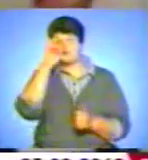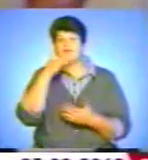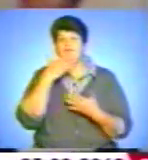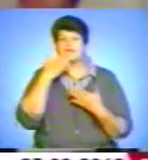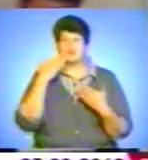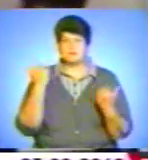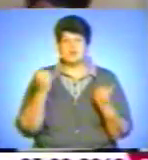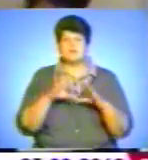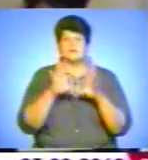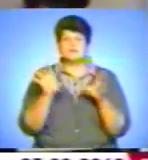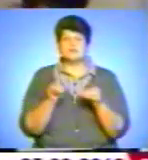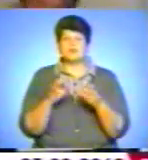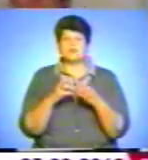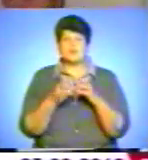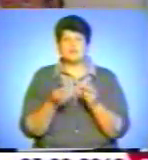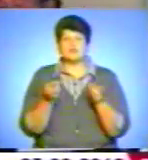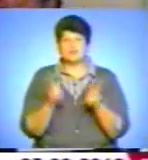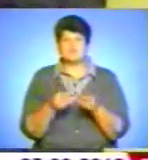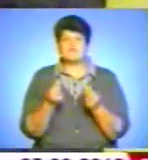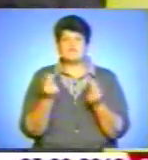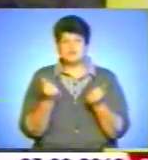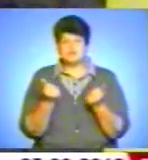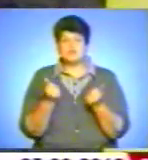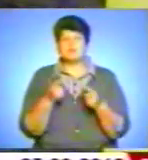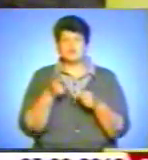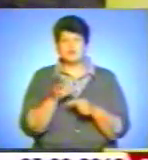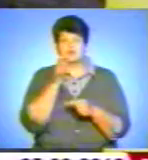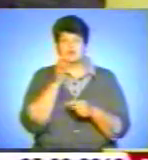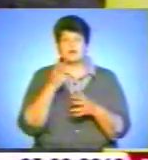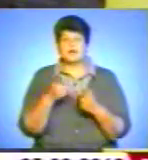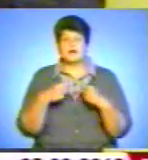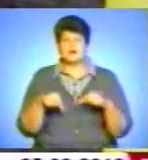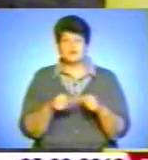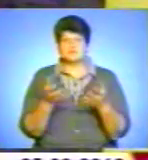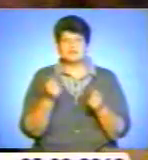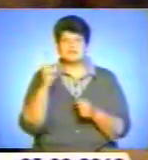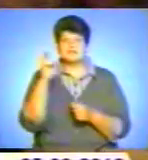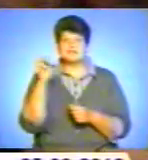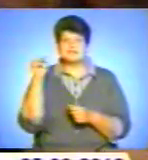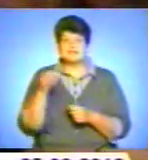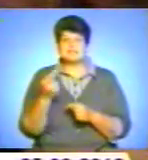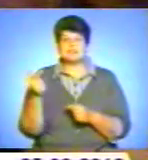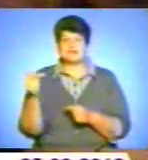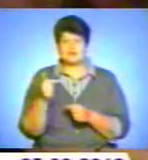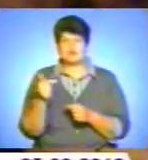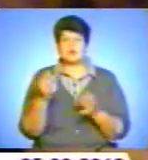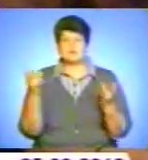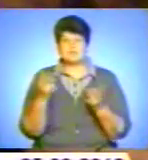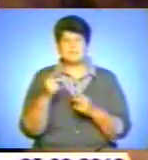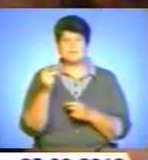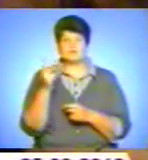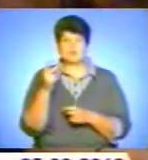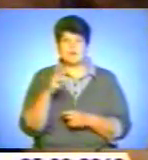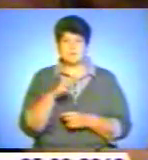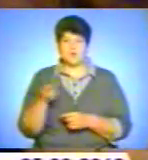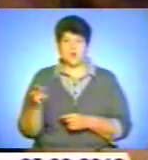Все ще проблемою залишається фінансування. В той час, як Галузь отримала цьогоріч поки 200 тисяч гривень, потреба – півтора мільйона.